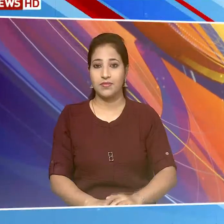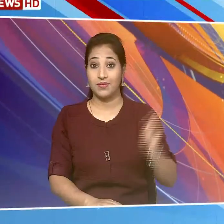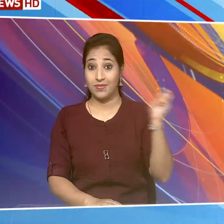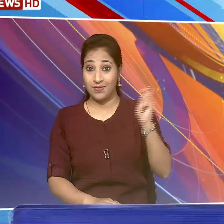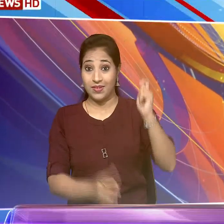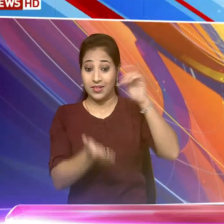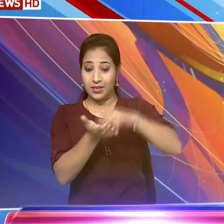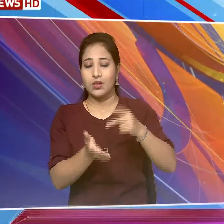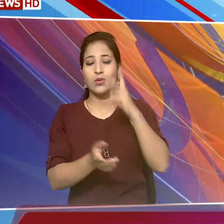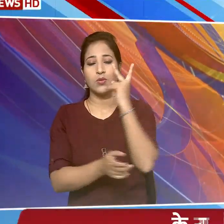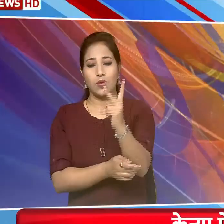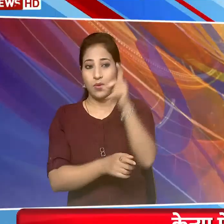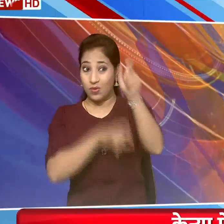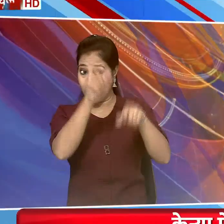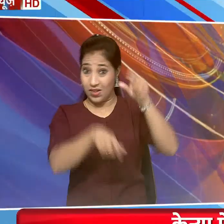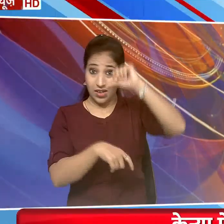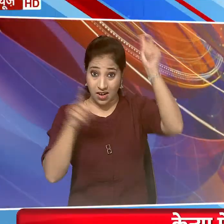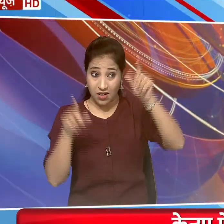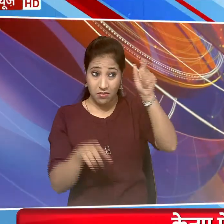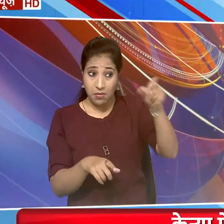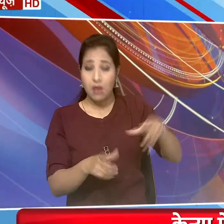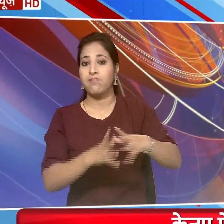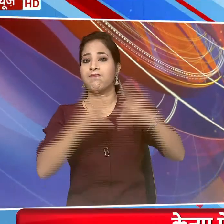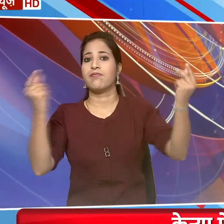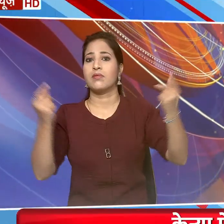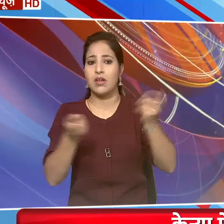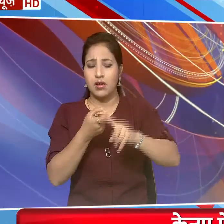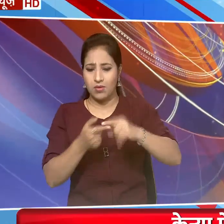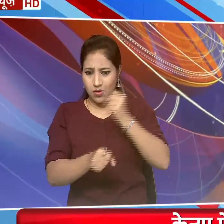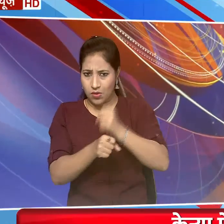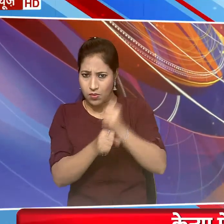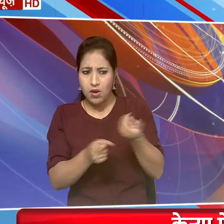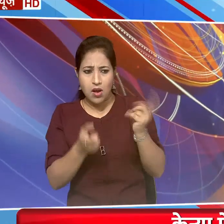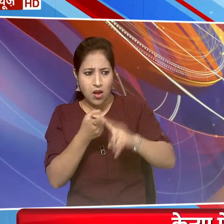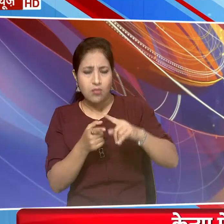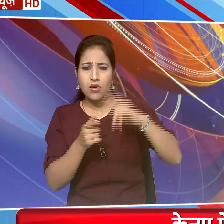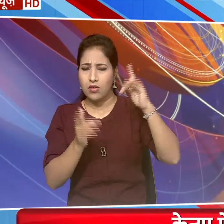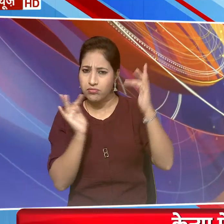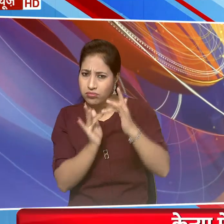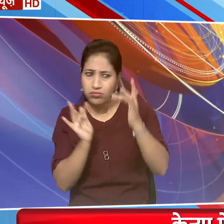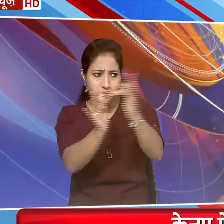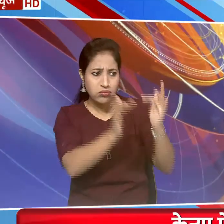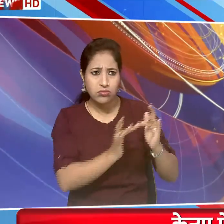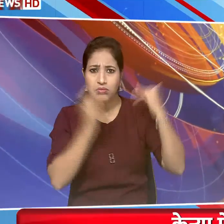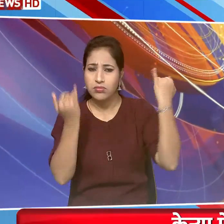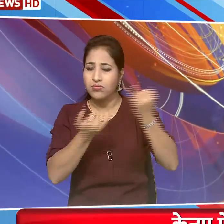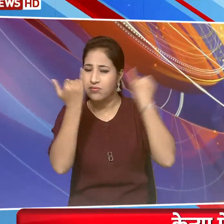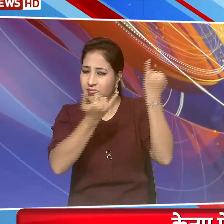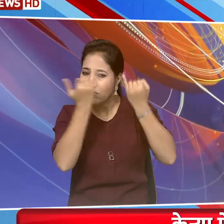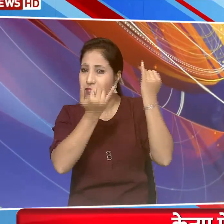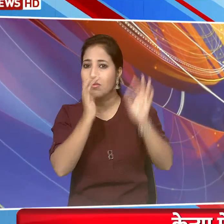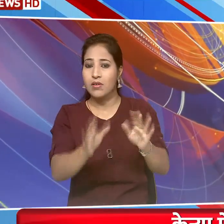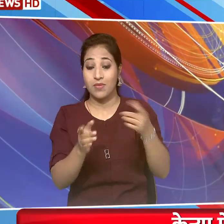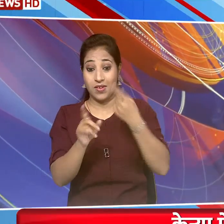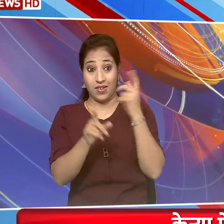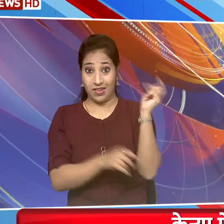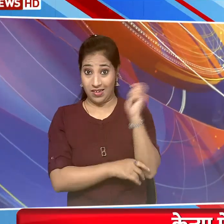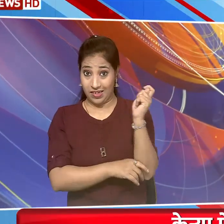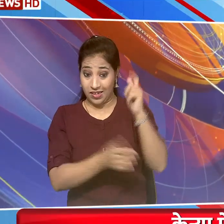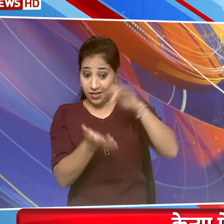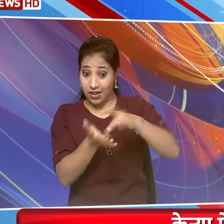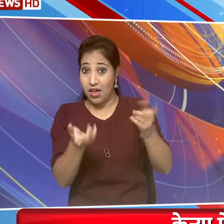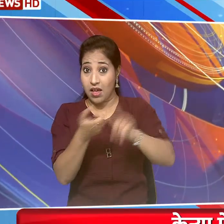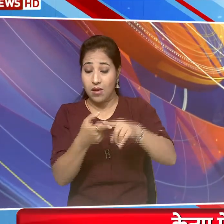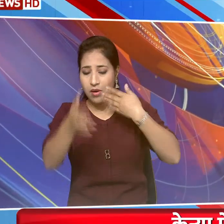केनिया में दो भारती इलाफता, सरकार लगातार बनाए हुए है केनिया सरकार से संपर्क केनिया पुलिस की